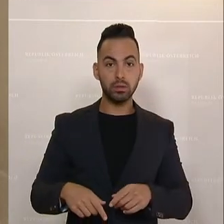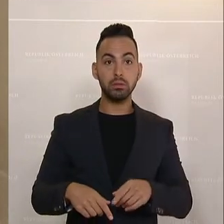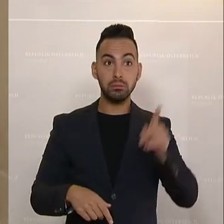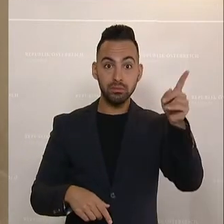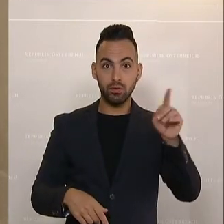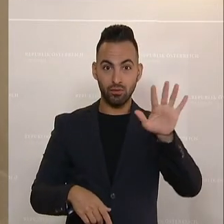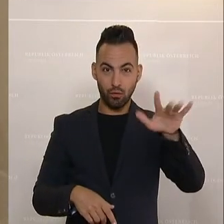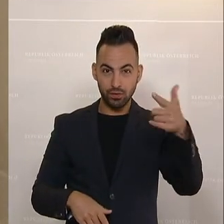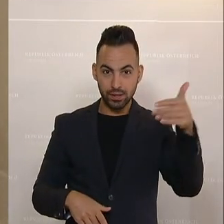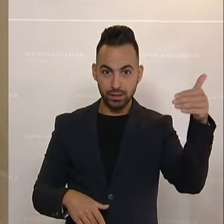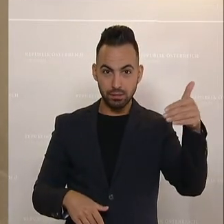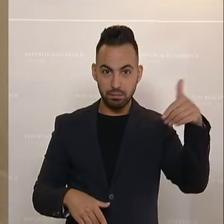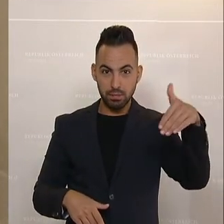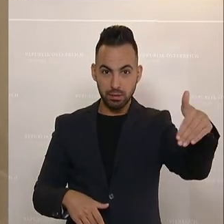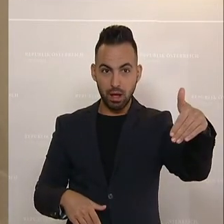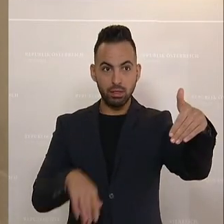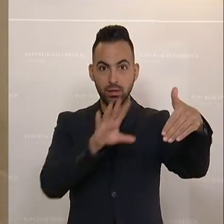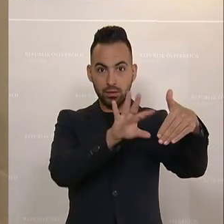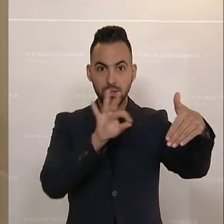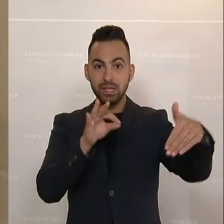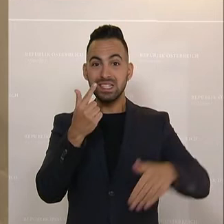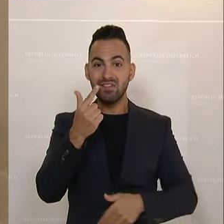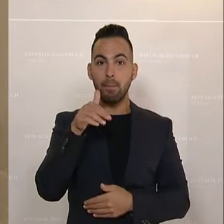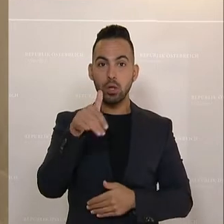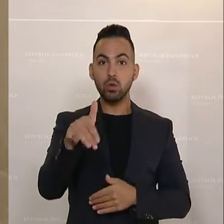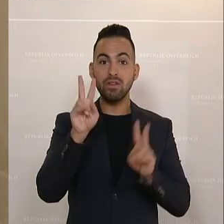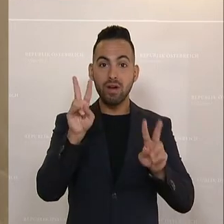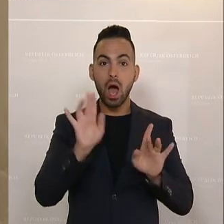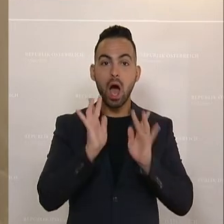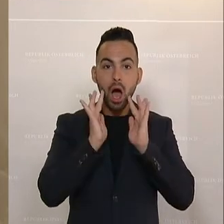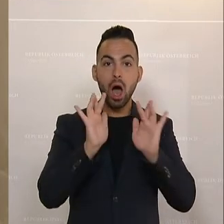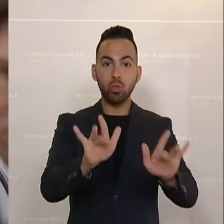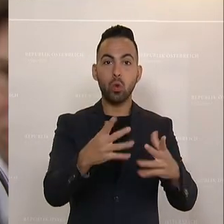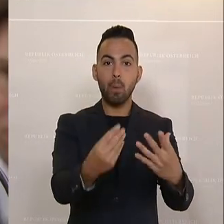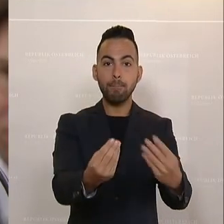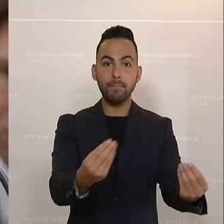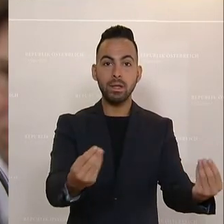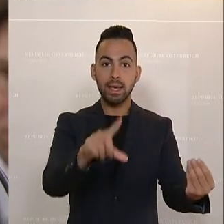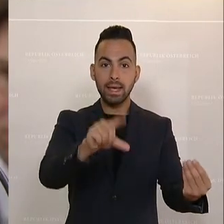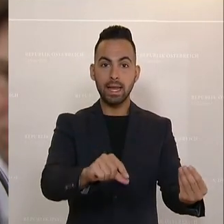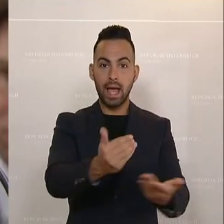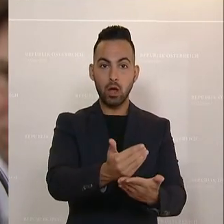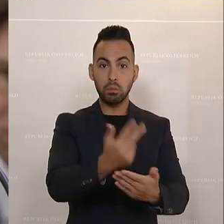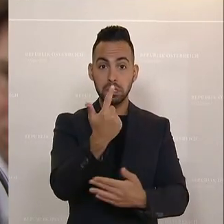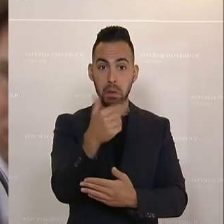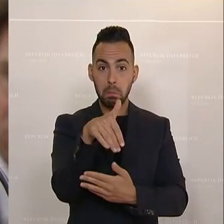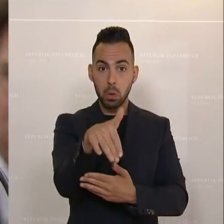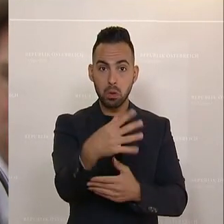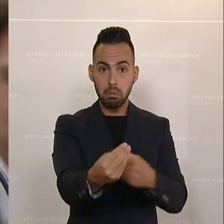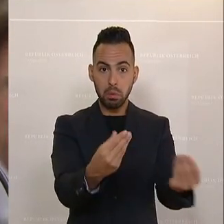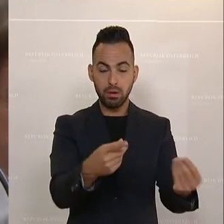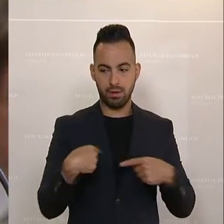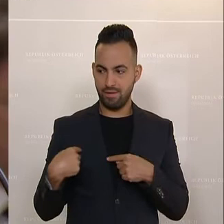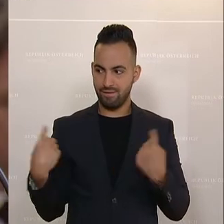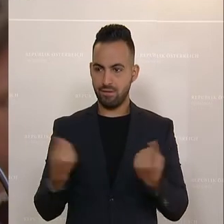davon, das werden für Österreich 200 Millionen, dort ankommt, wo es besonders notwendig ist, nämlich bei den geringsten Einkommen. Wir haben das